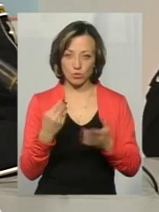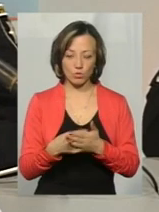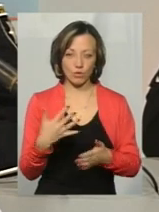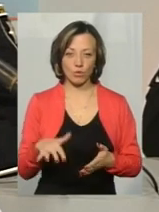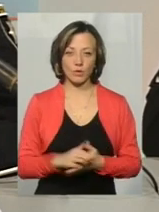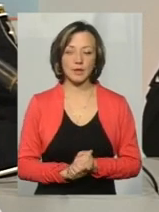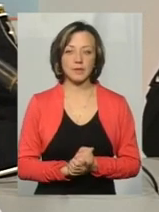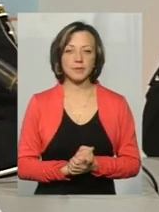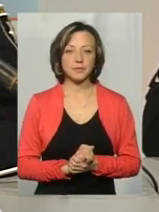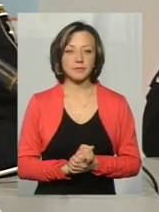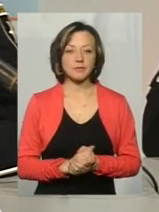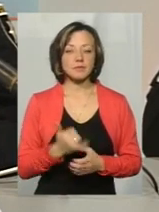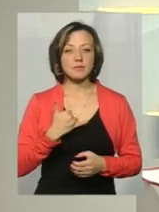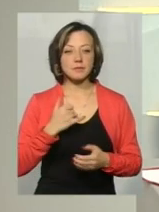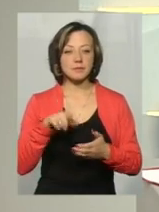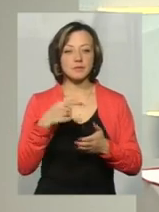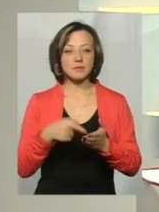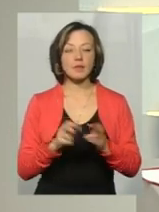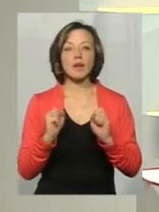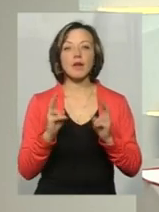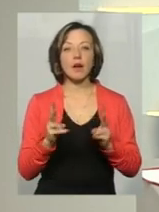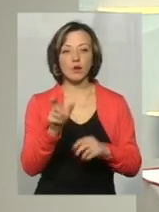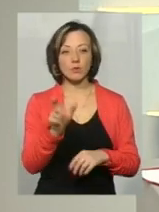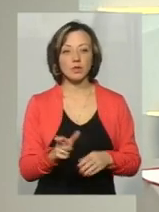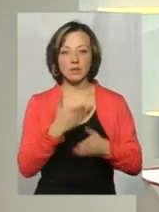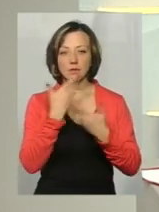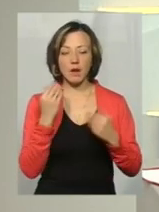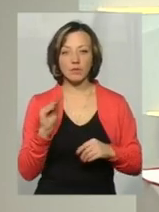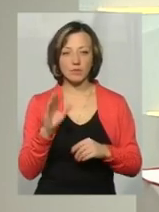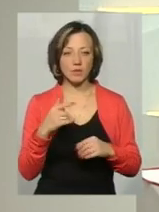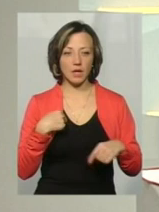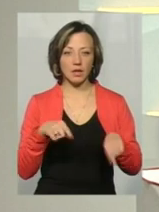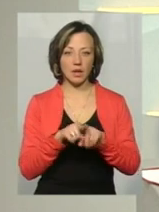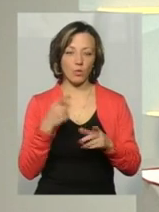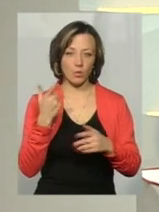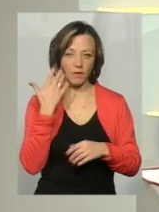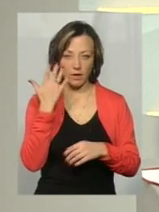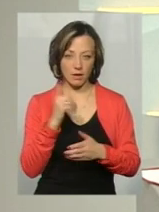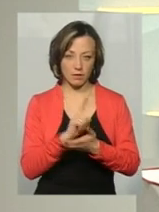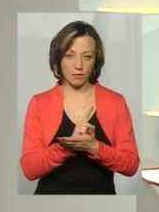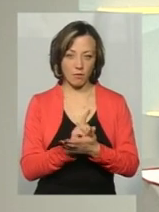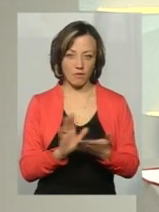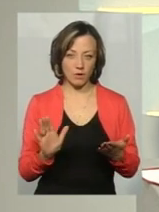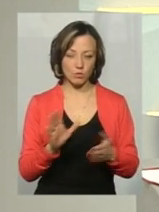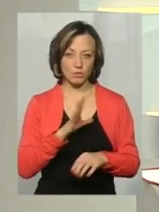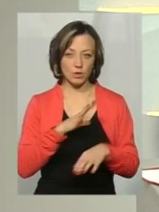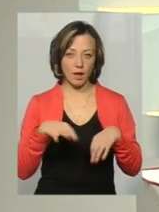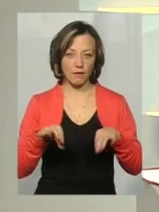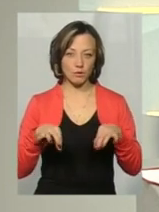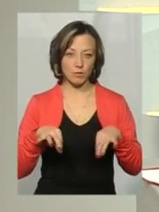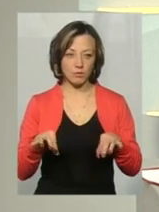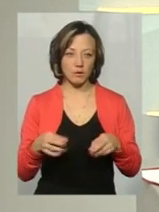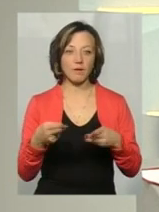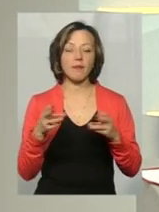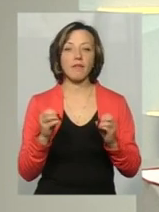В мене питання все одно, а як людина, якої не має посвідчення, відповідно, я так собі уявляю, в неї не повинен бути автомобіль.